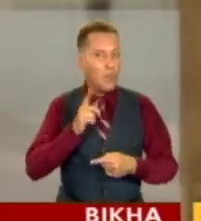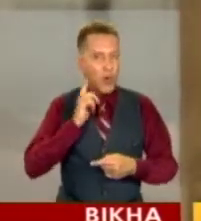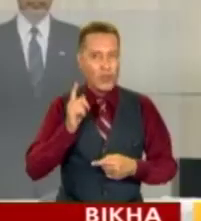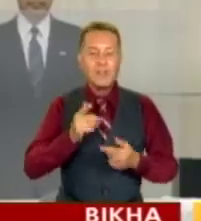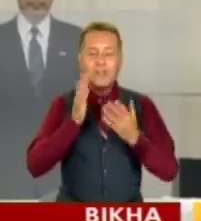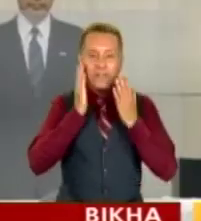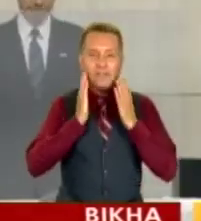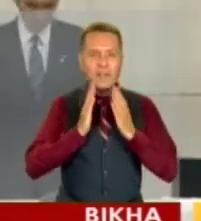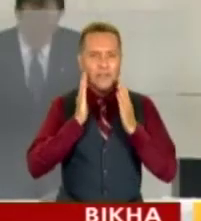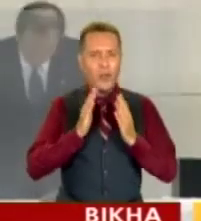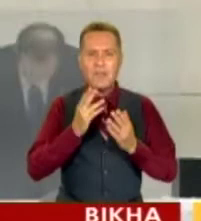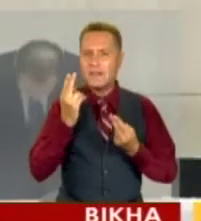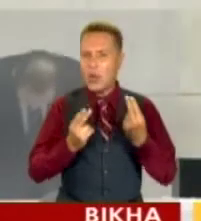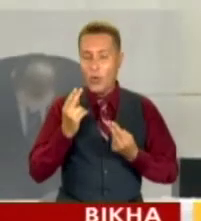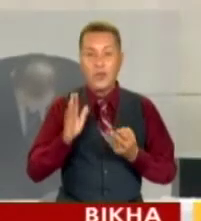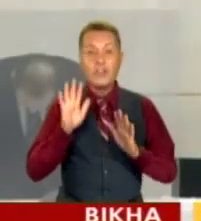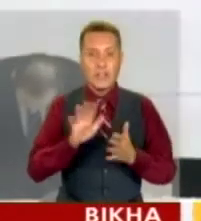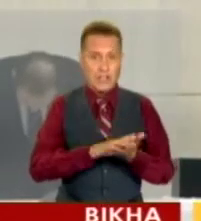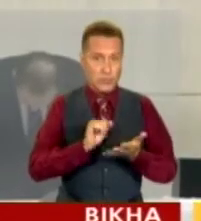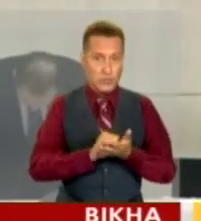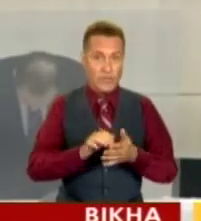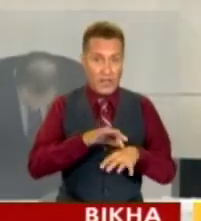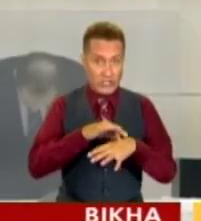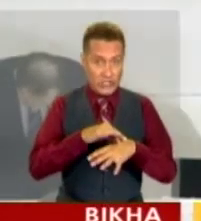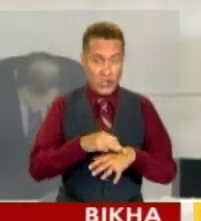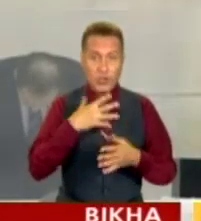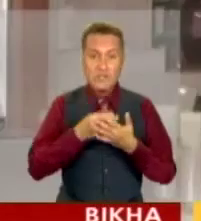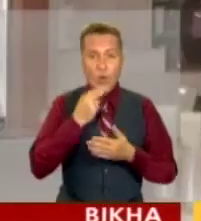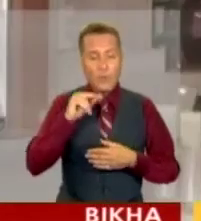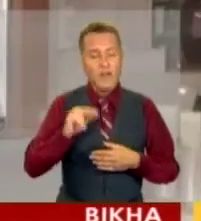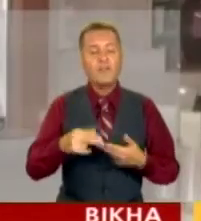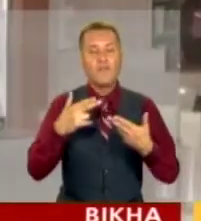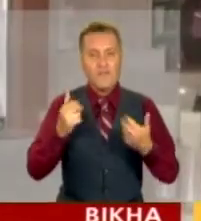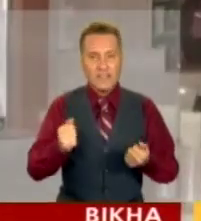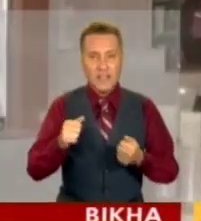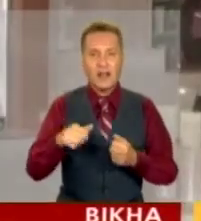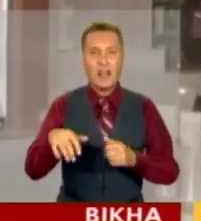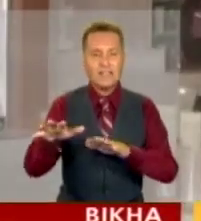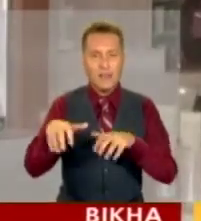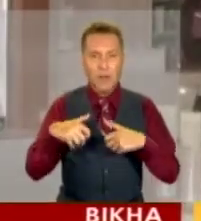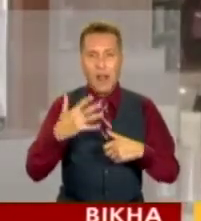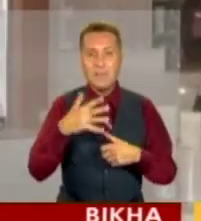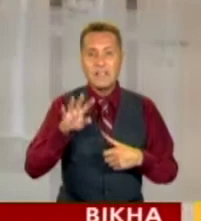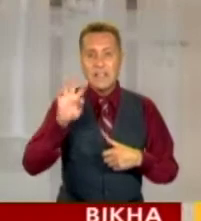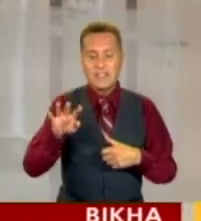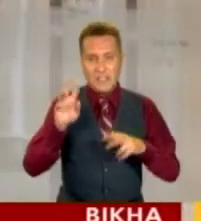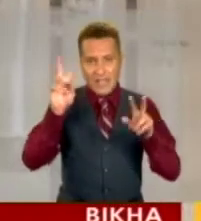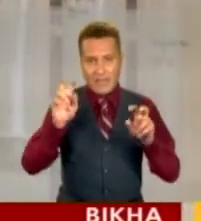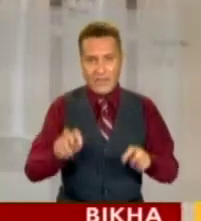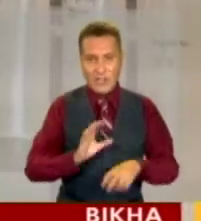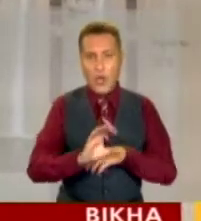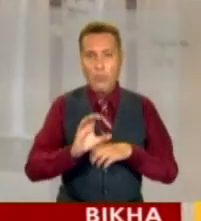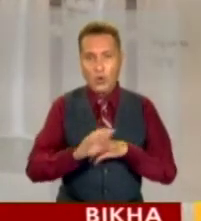рівномірного кольору, лише зіпсували її. Свою провину компанія вже визнала і відкликала з ринку 54 види продукції.